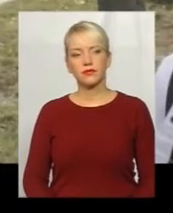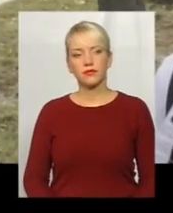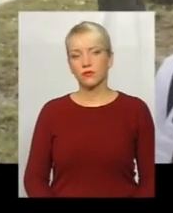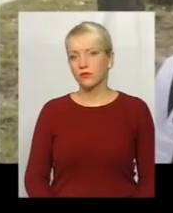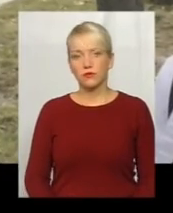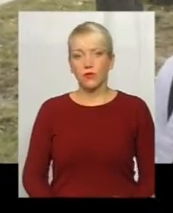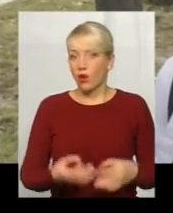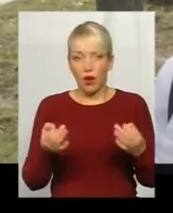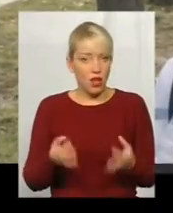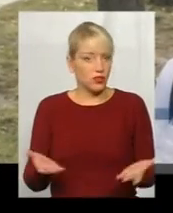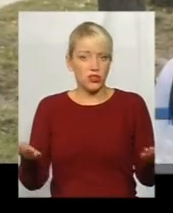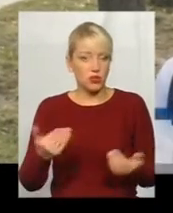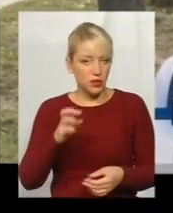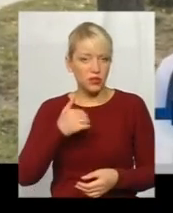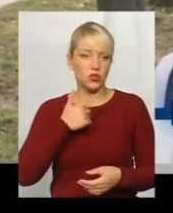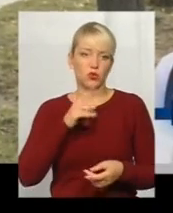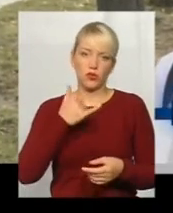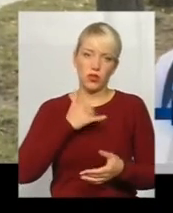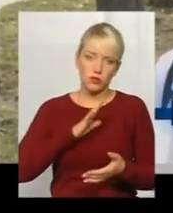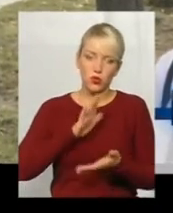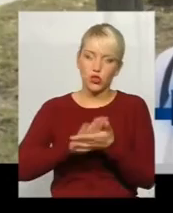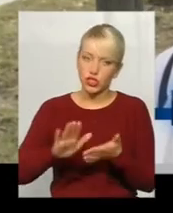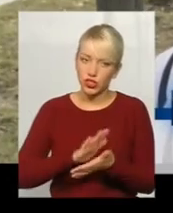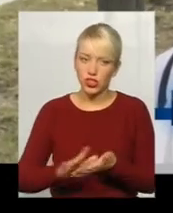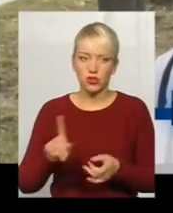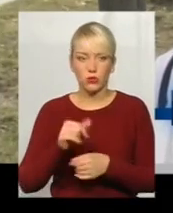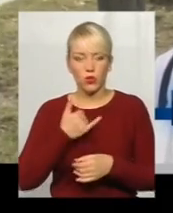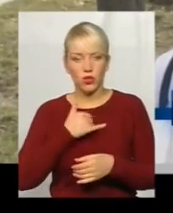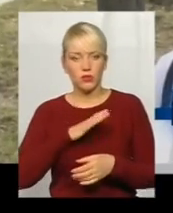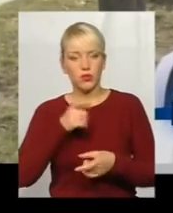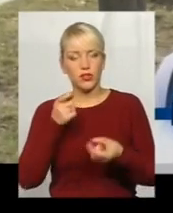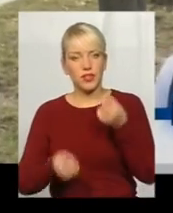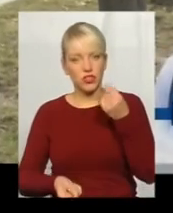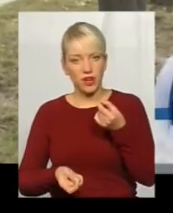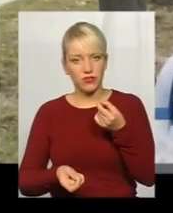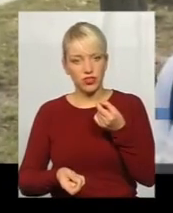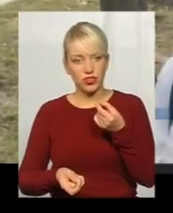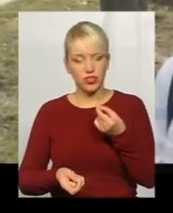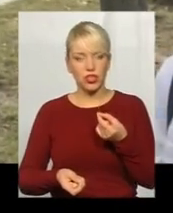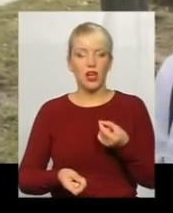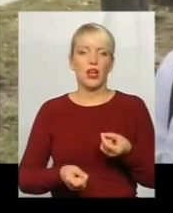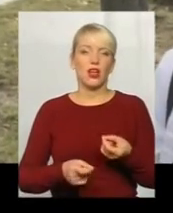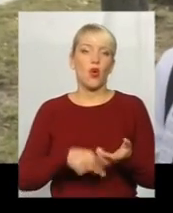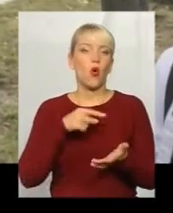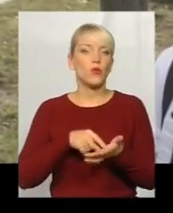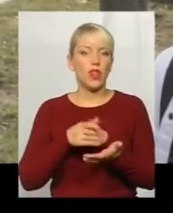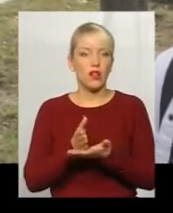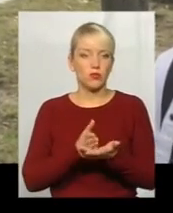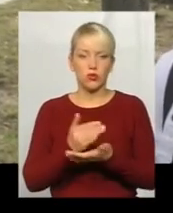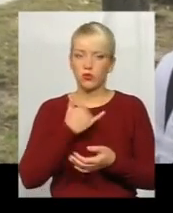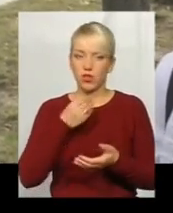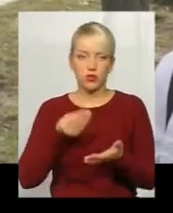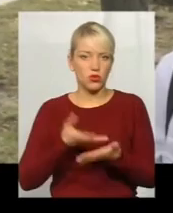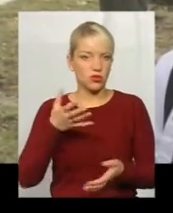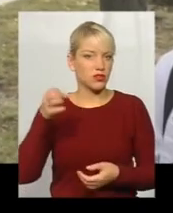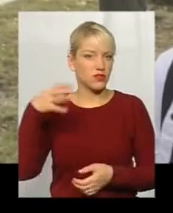Звісно, хотілося, щоб у нас було чистіше, щоб у нас були дешевші комунальні услуги, у нас дуже дорогий